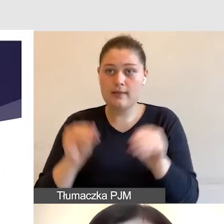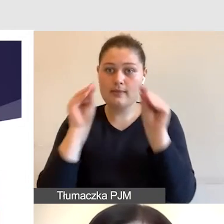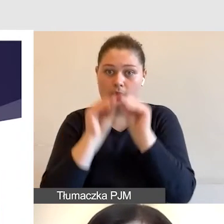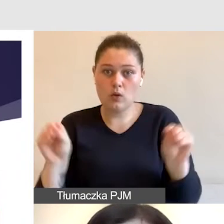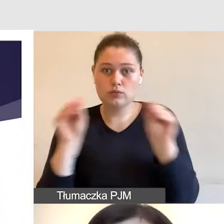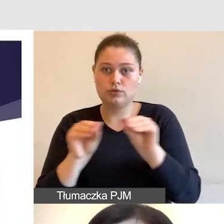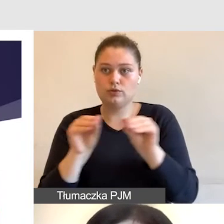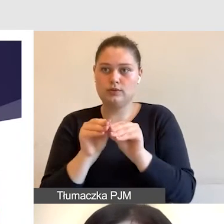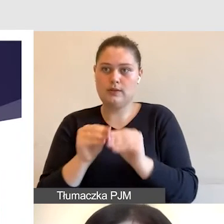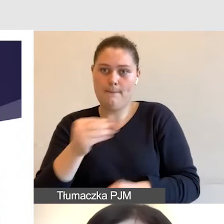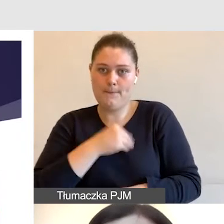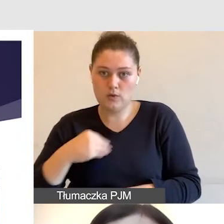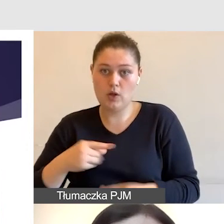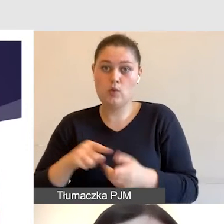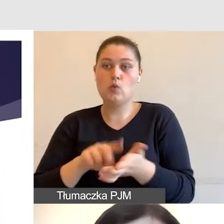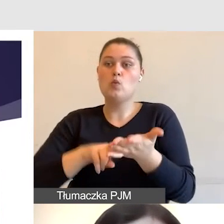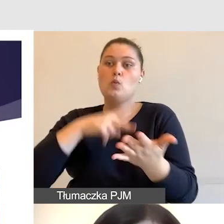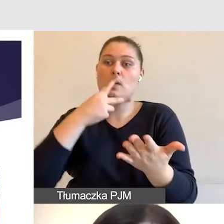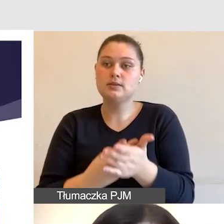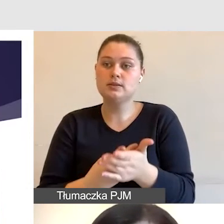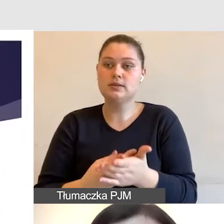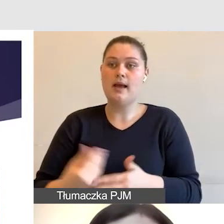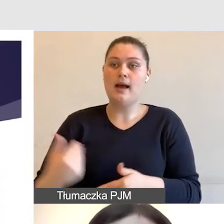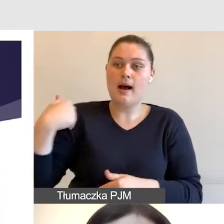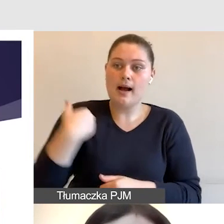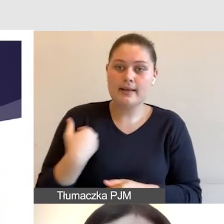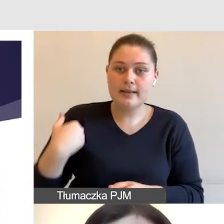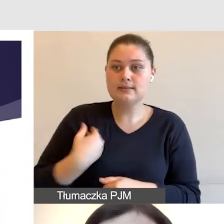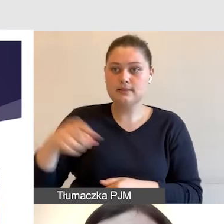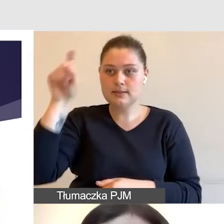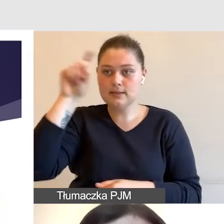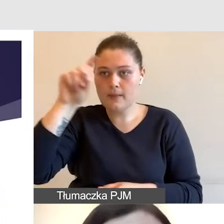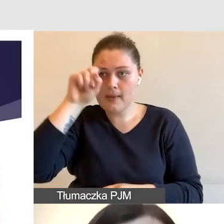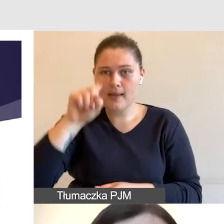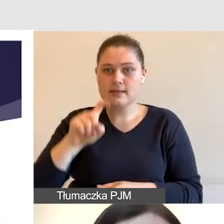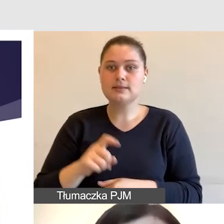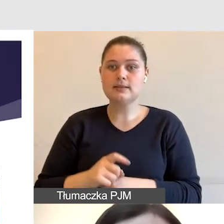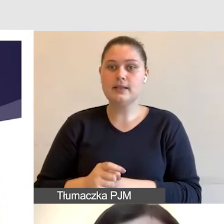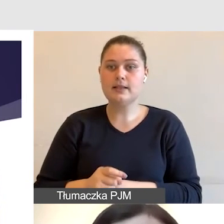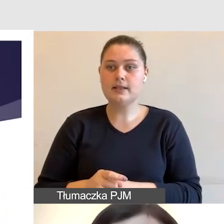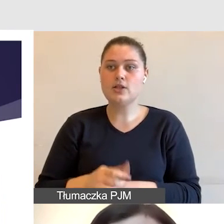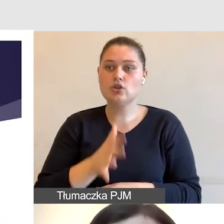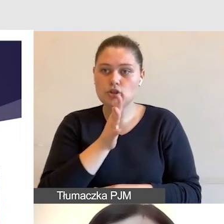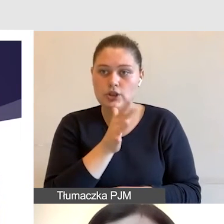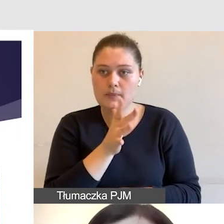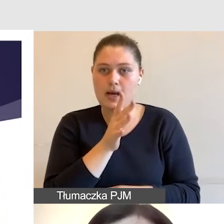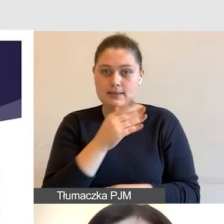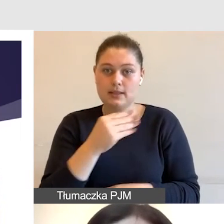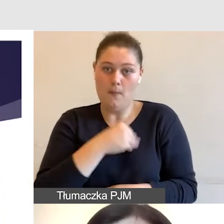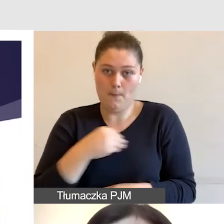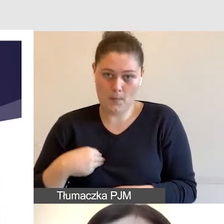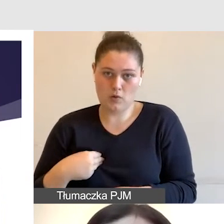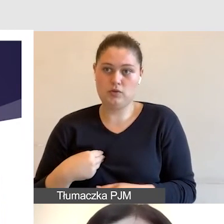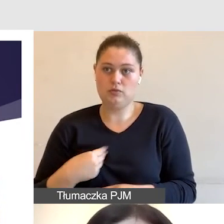angielski, niemiecki, hebrajski i polski i między tymi